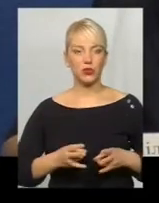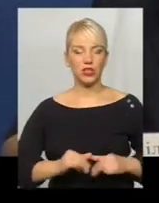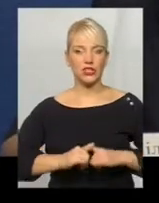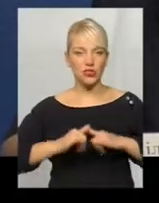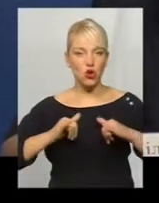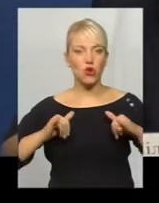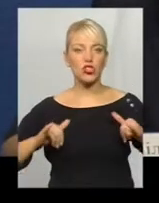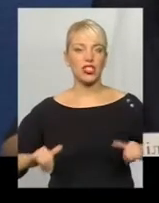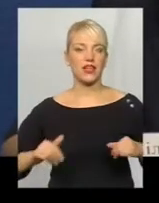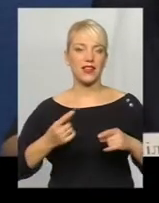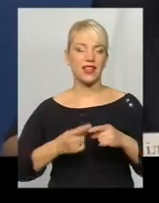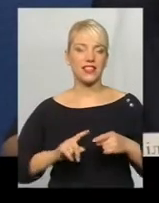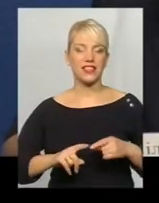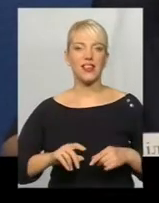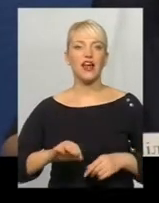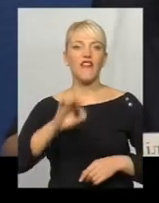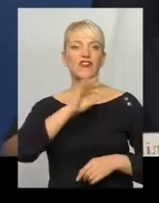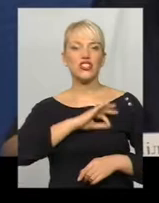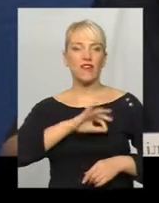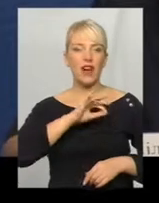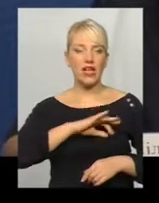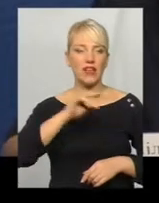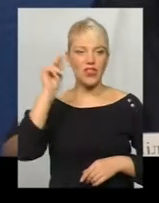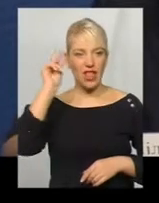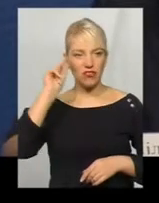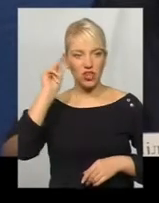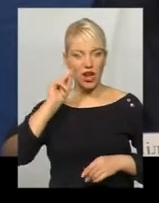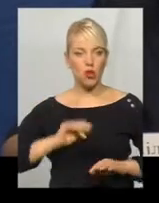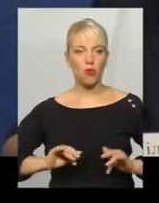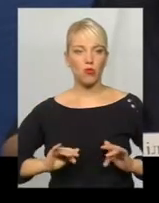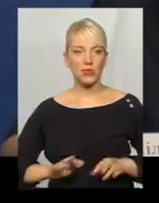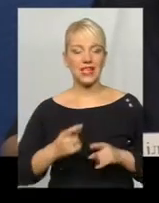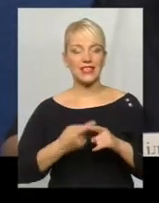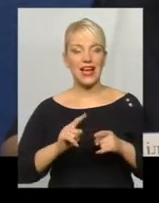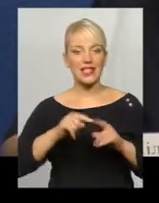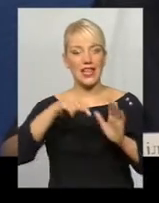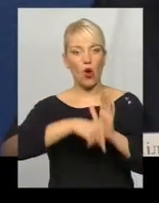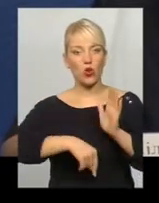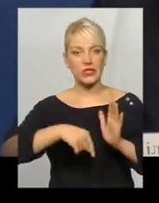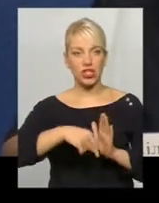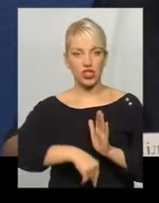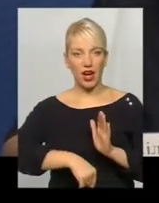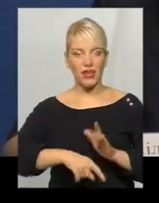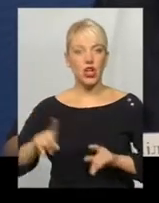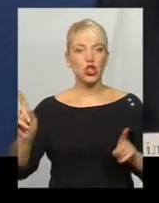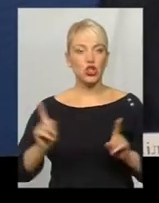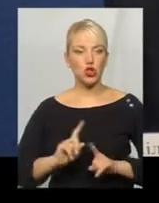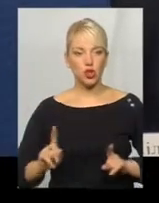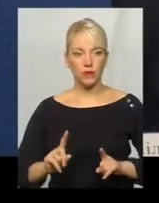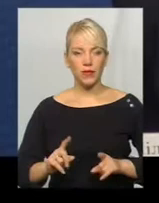розширення її вживання в навчальному процесі. А це означає, що